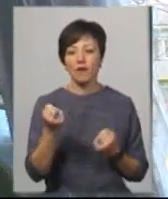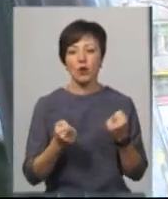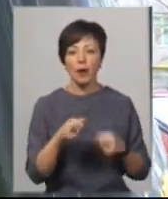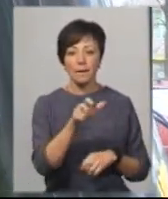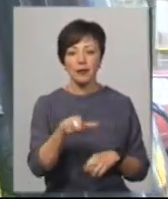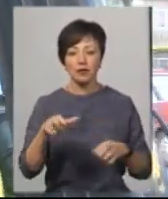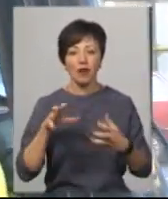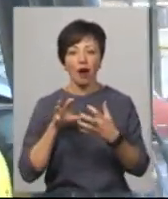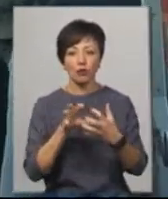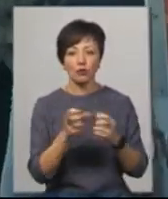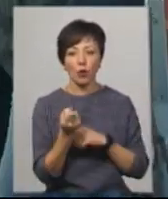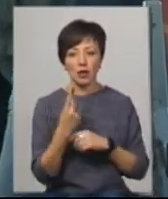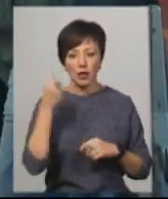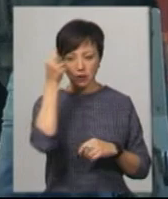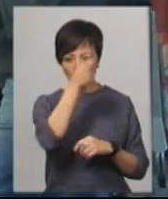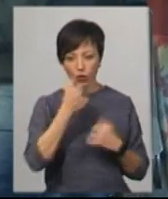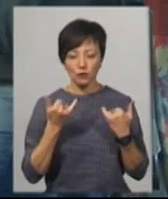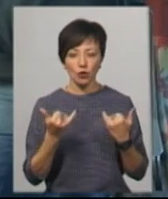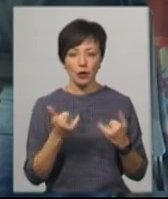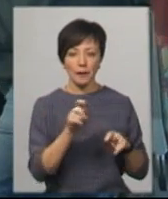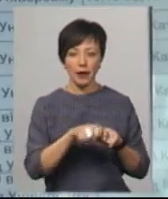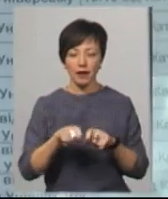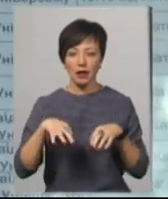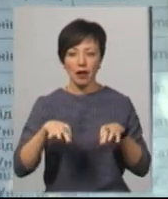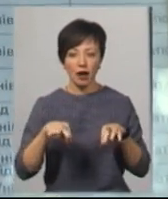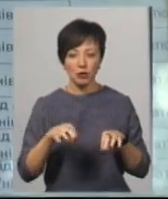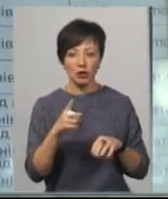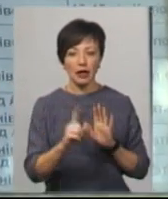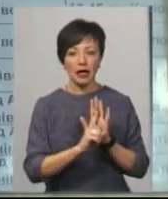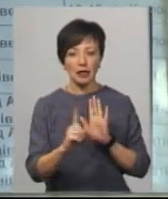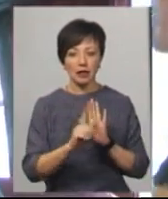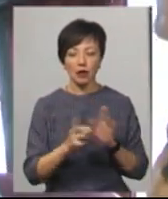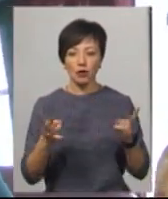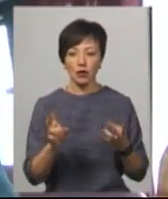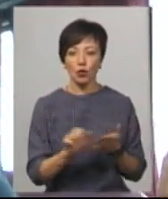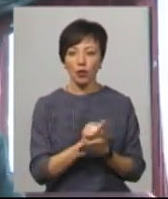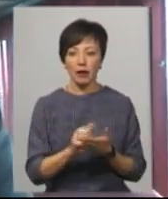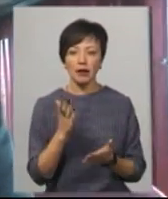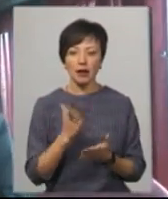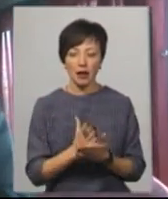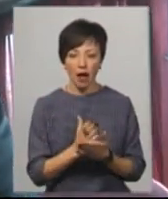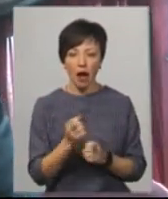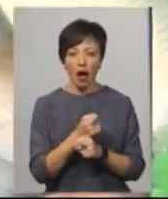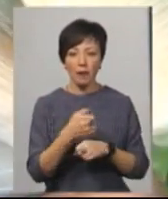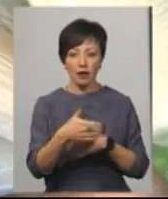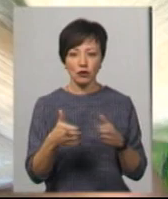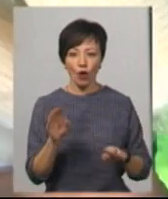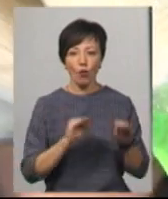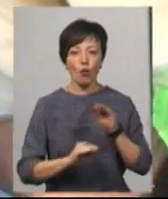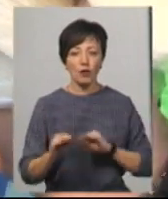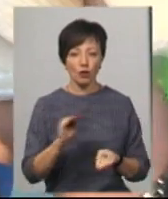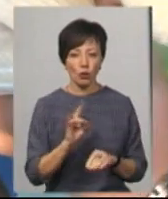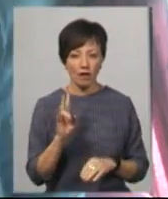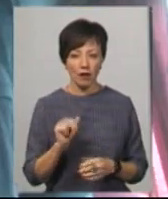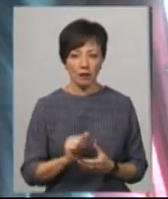пасажирського автобуса 11 років. Сьогодні перевіряли транспорт, яким він їздить. Необхідні документи є, аптечка укомплектована, сказав